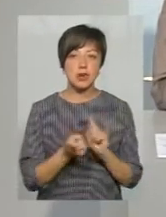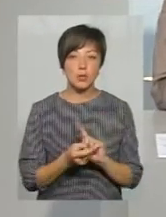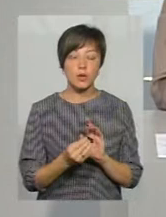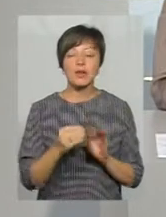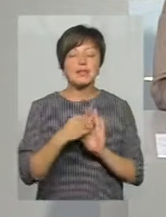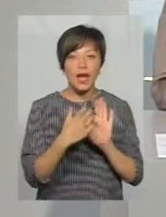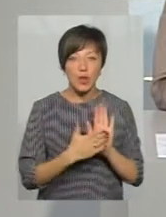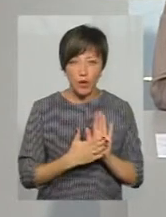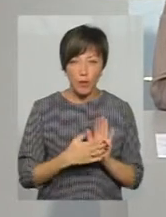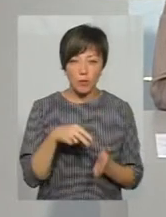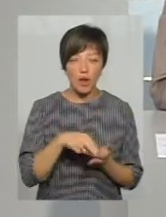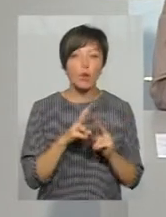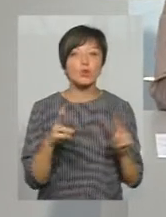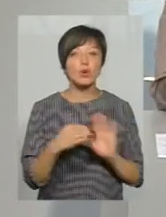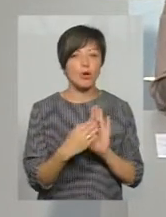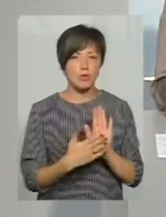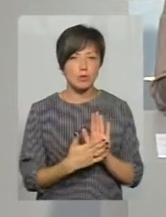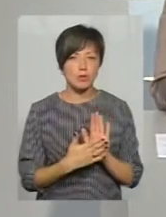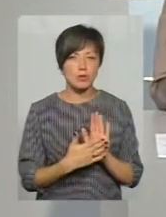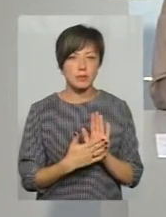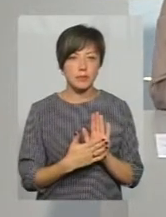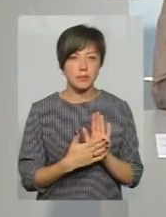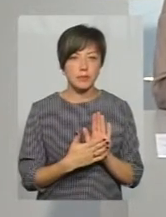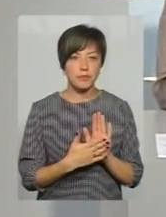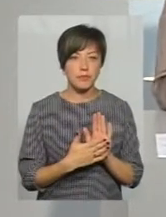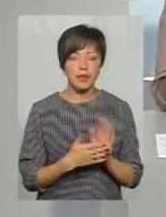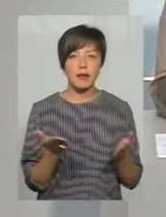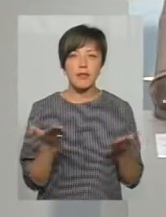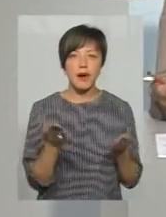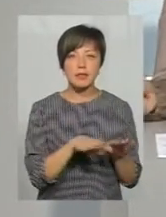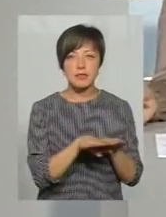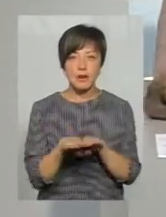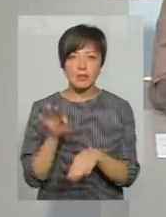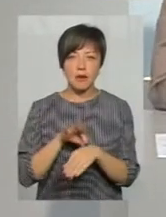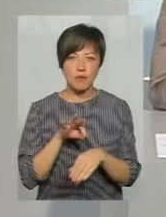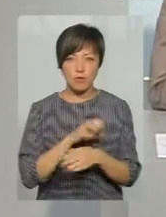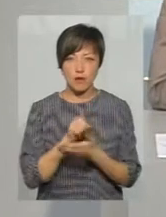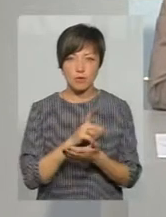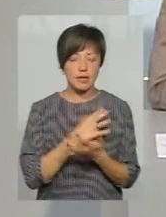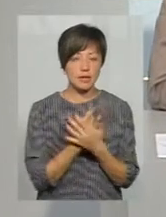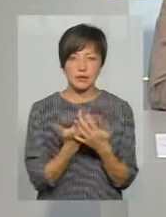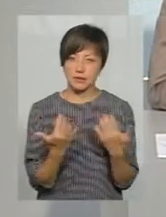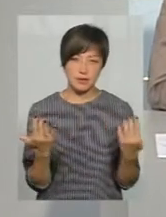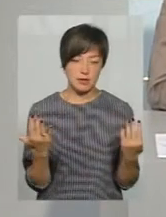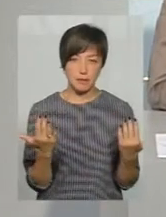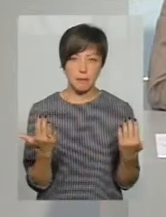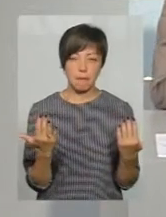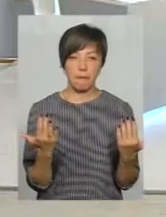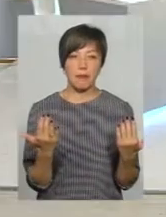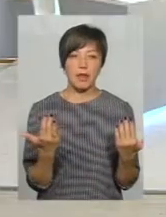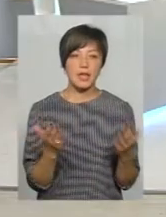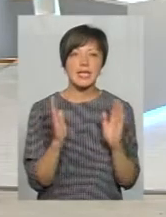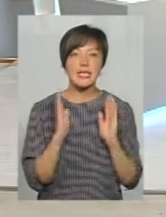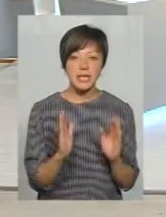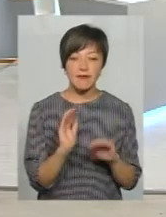облік. А хто саме стає на облік? Тобто, яка стадія захворюваності має бути в людині? Різна. Тобто,